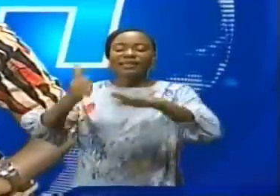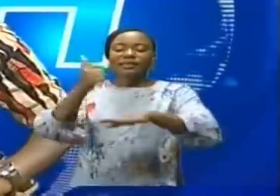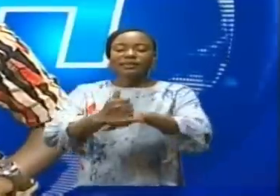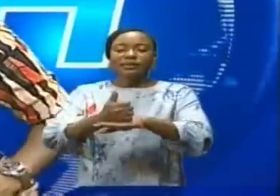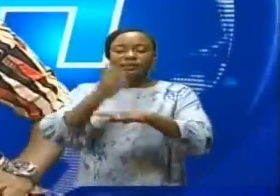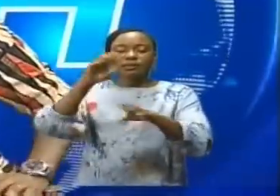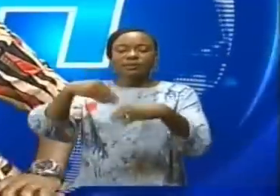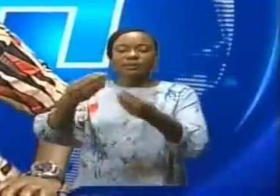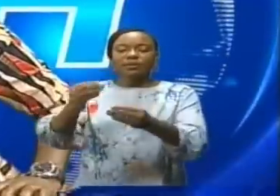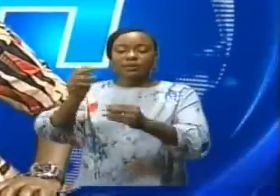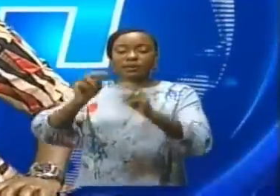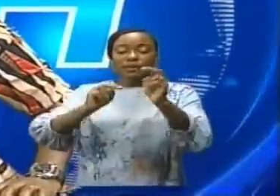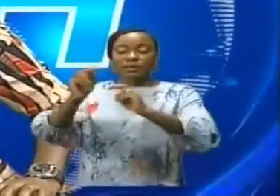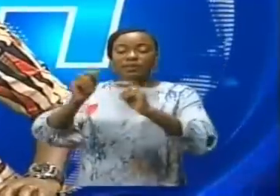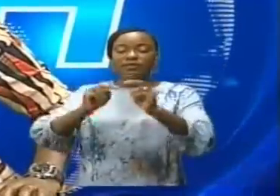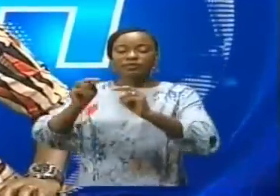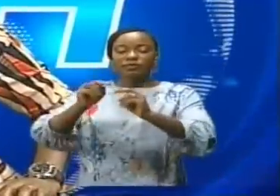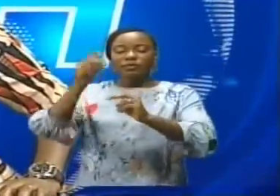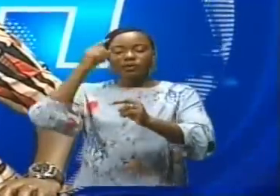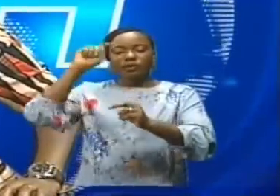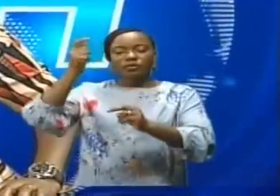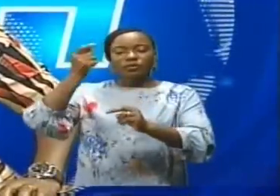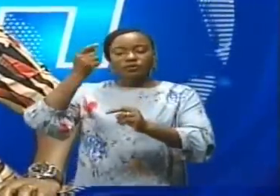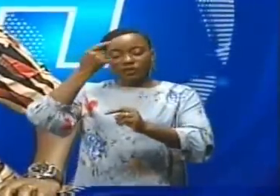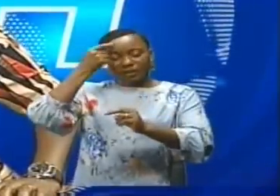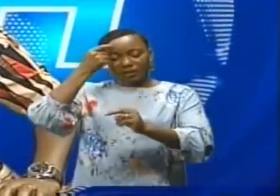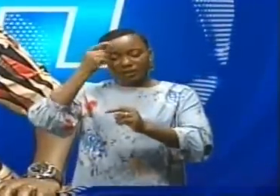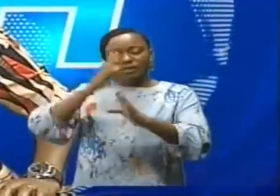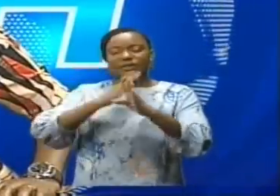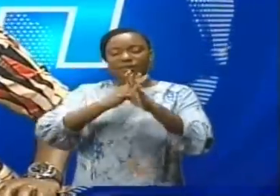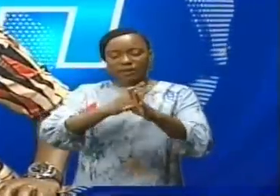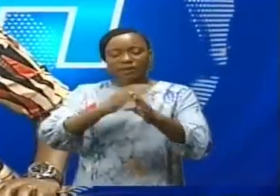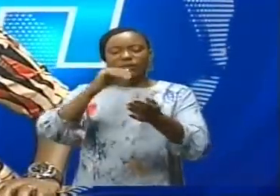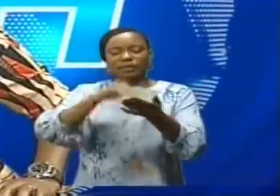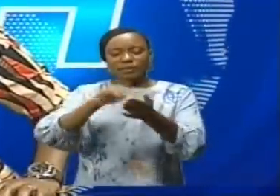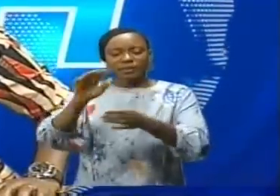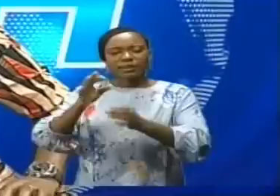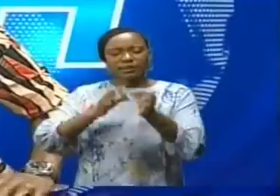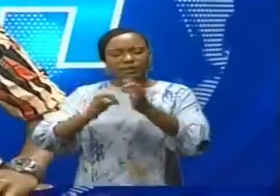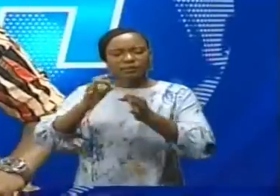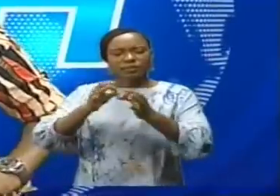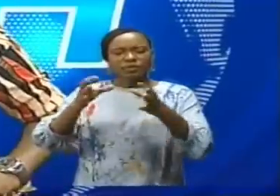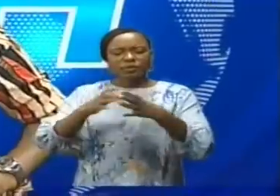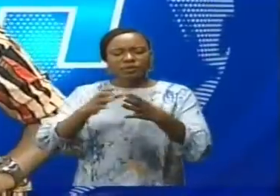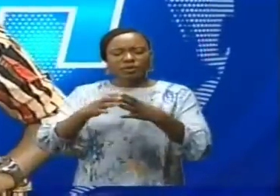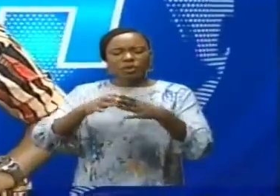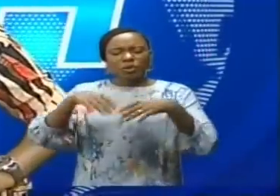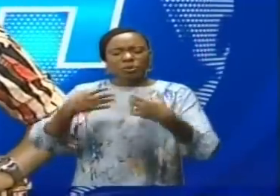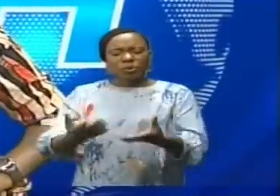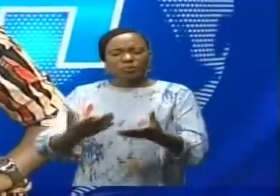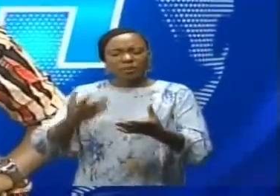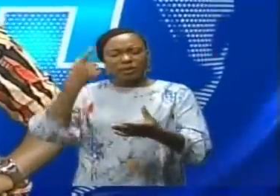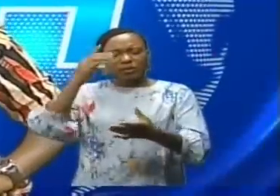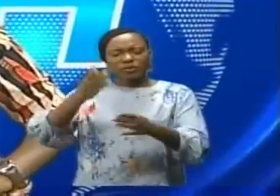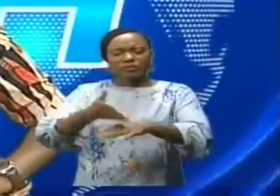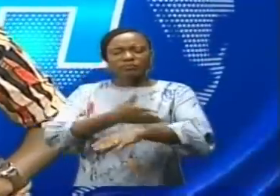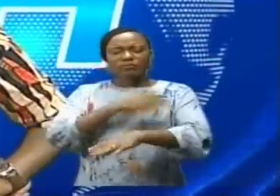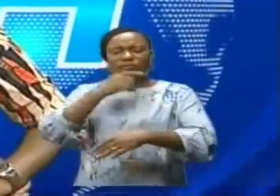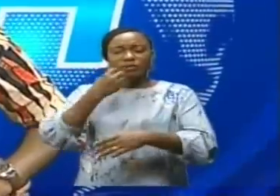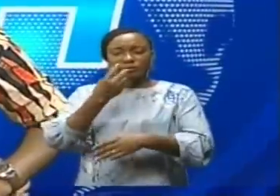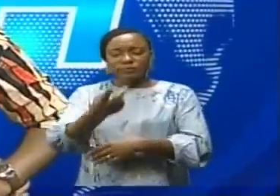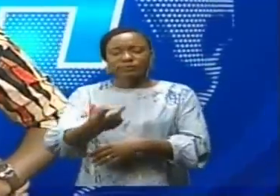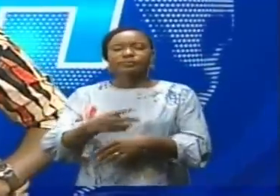de la mise en œuvre de la gouvernance sécuritaire. Deux explications avec Rikin Zuziloya et Apon Zuzi.